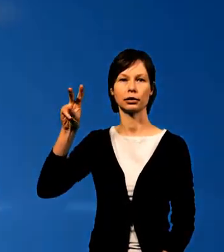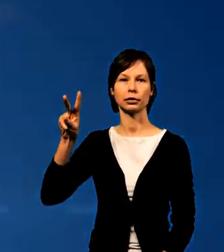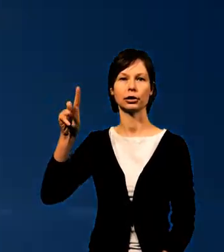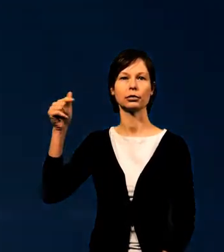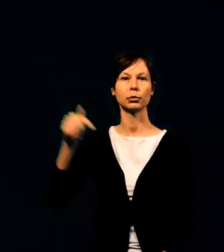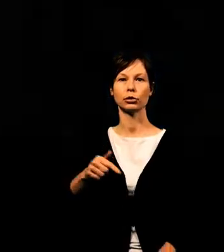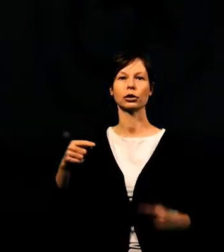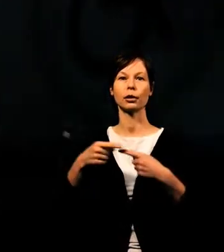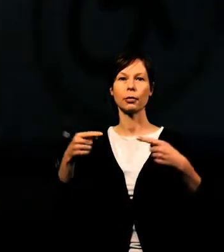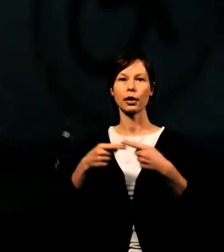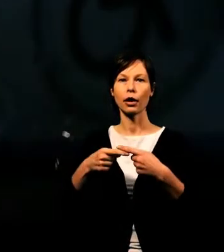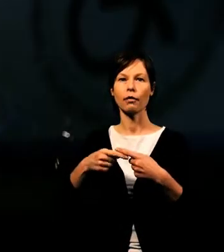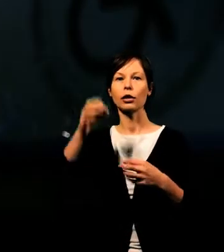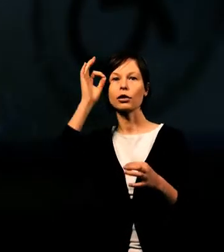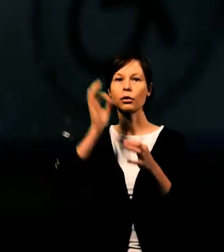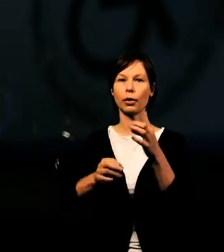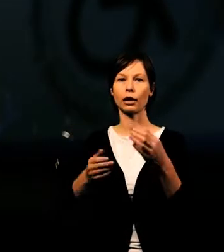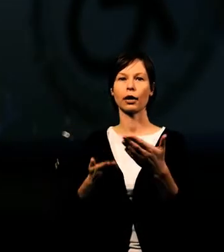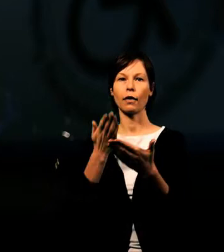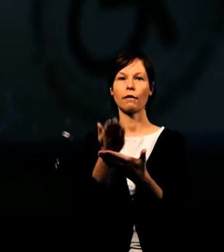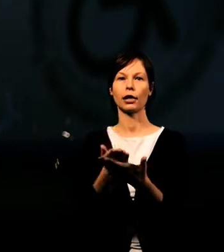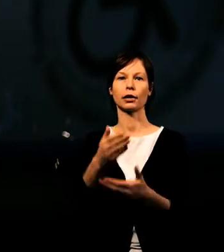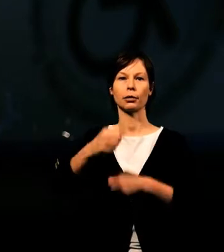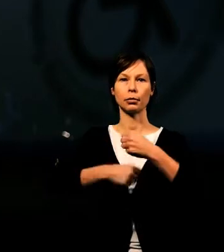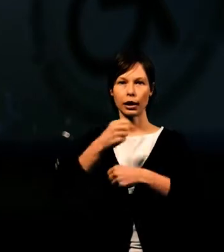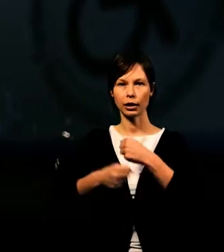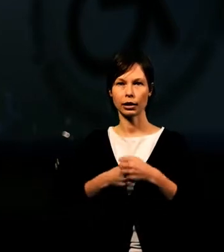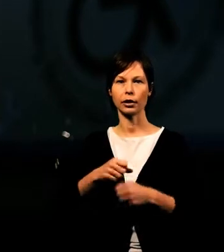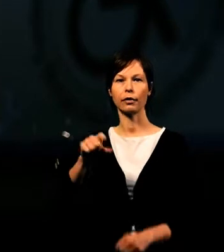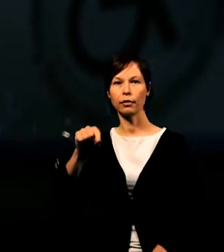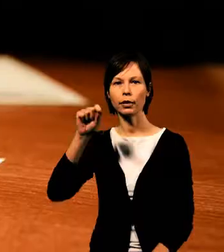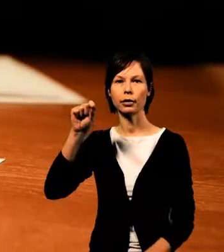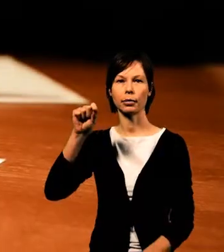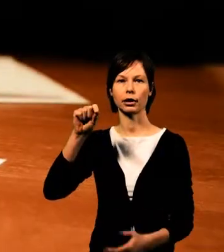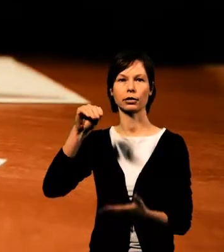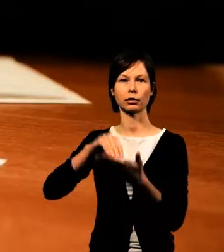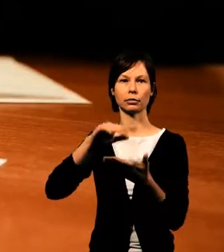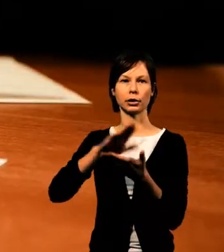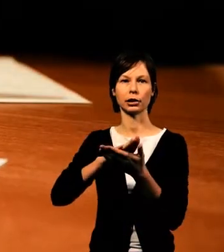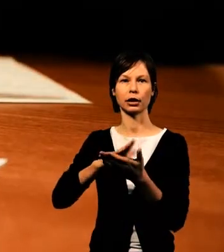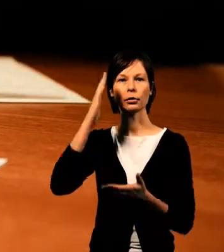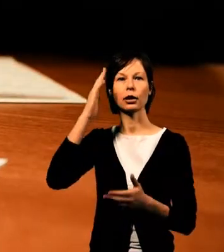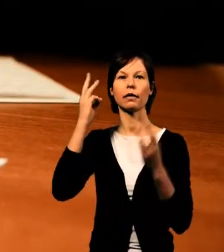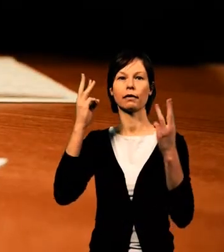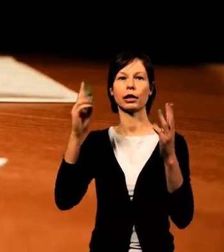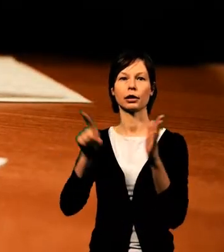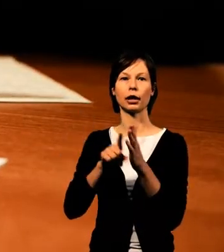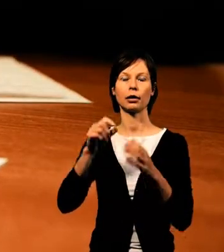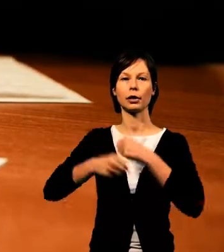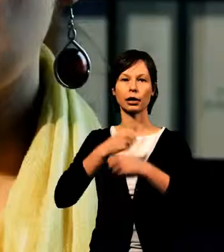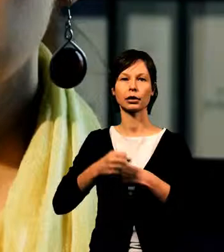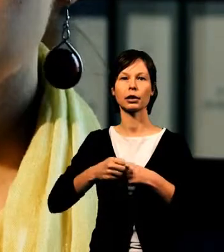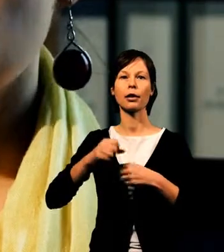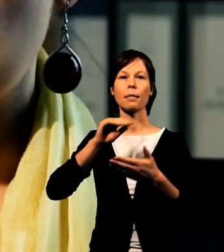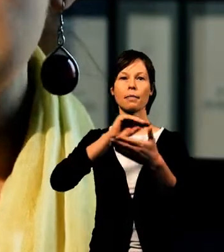że każdy CV musimy dostosować do konkretnej oferty pracy, wybierając te umiejętności i kwalifikacje, które zainteresują naszego przyszłego pracodawcę.